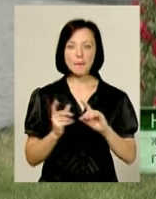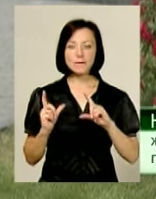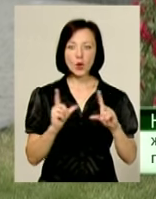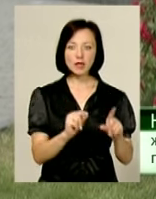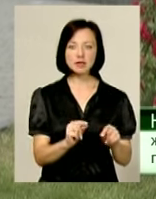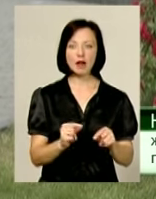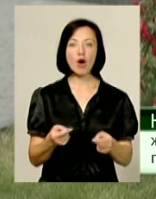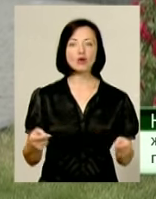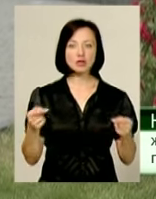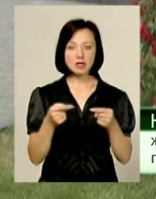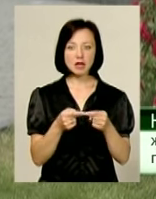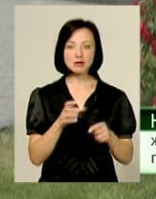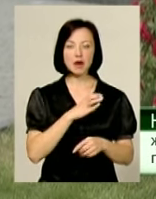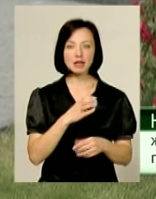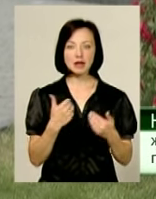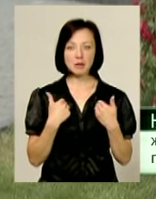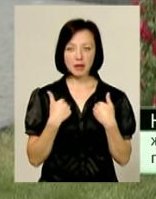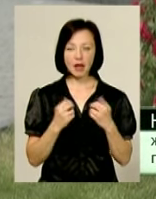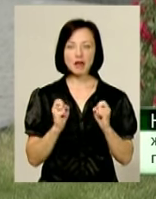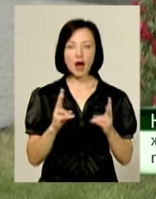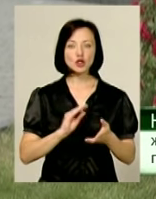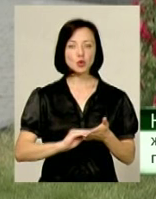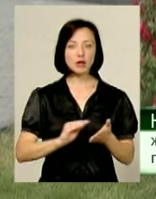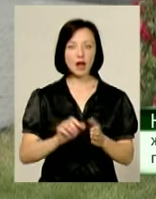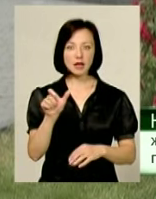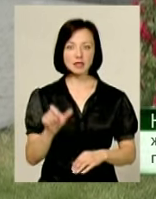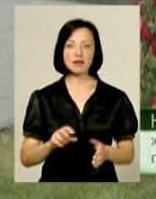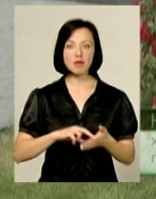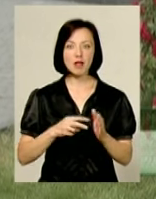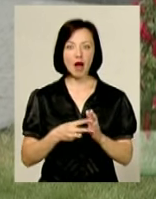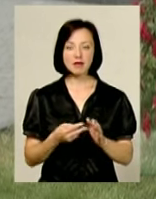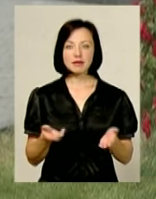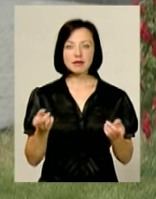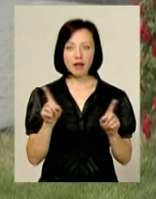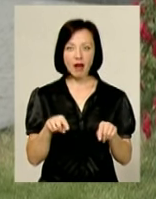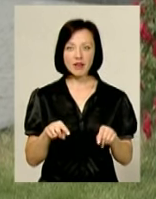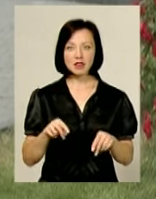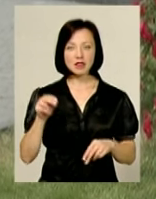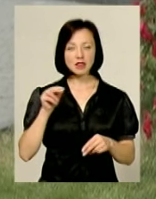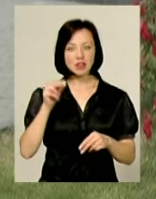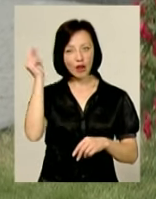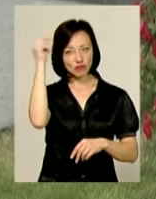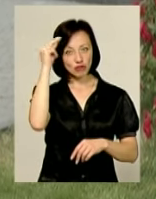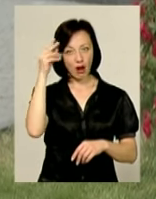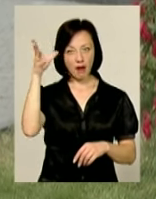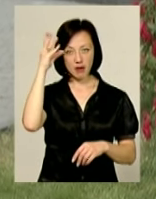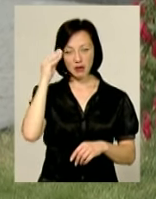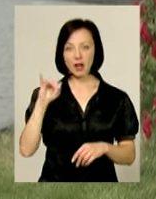Вона однозначно збагатила мене як журналіста в плані навіть якогось навчання і в плані